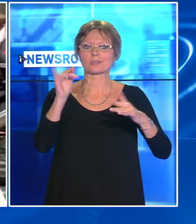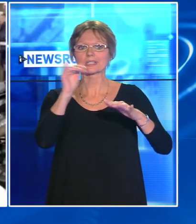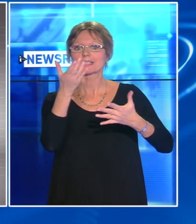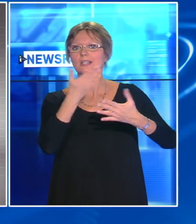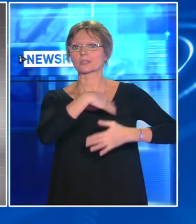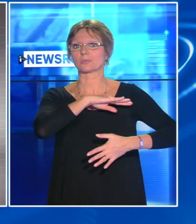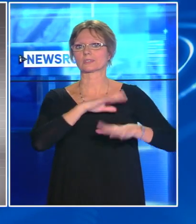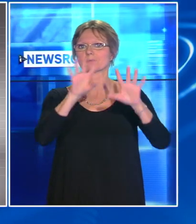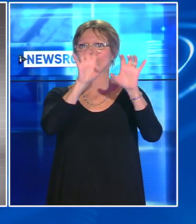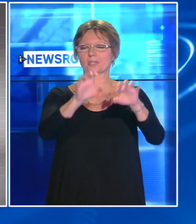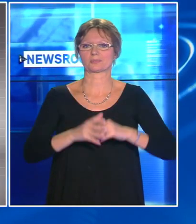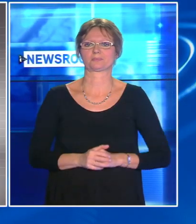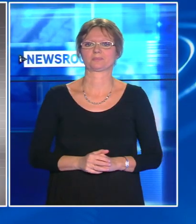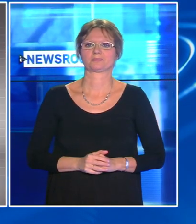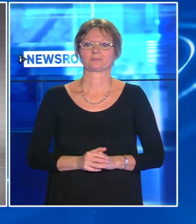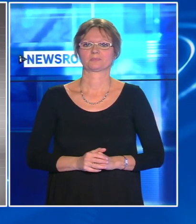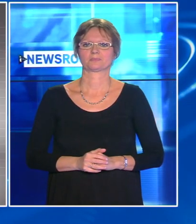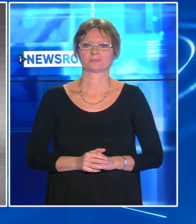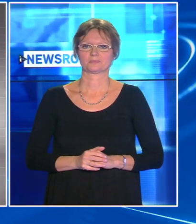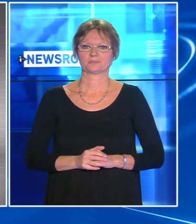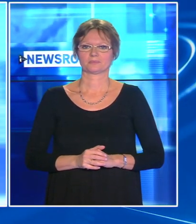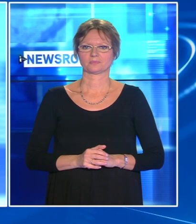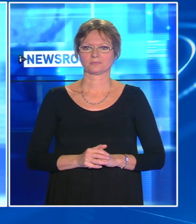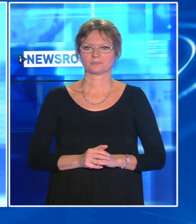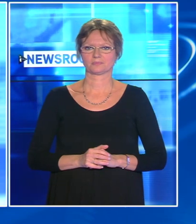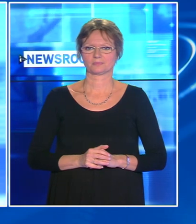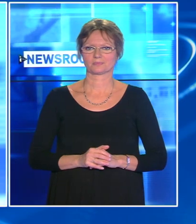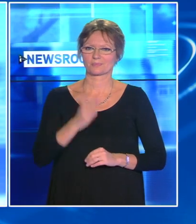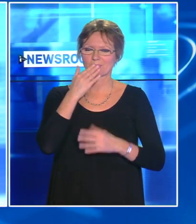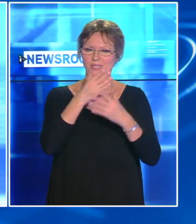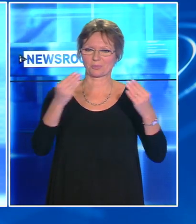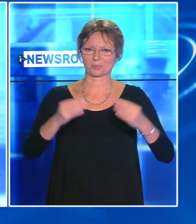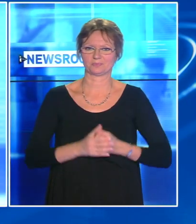cette attaque. Daphne Rousseau, en direct de Tel Aviv pour E-Télé. Merci beaucoup Daphne pour toutes ces précisions.